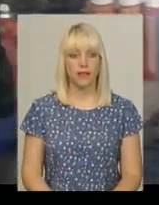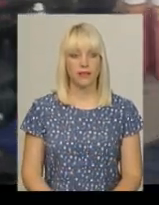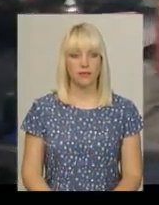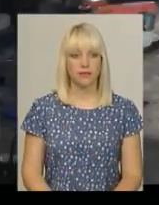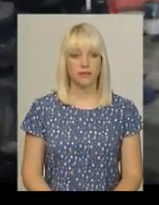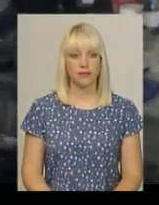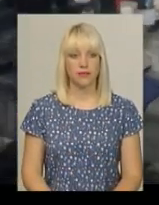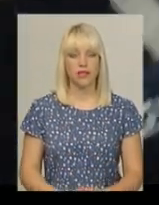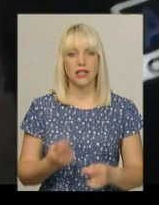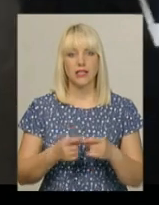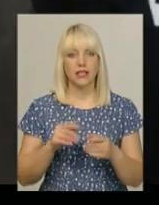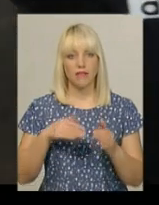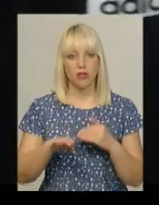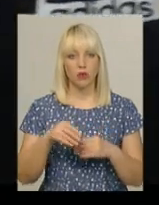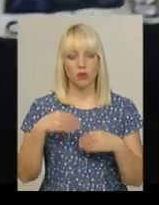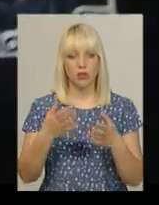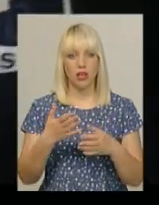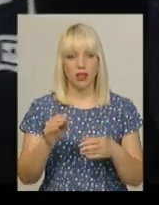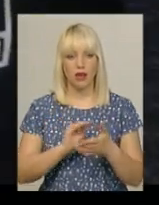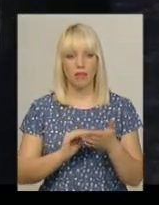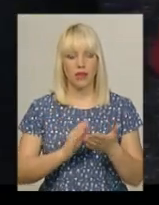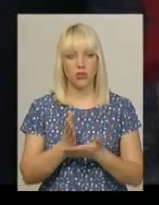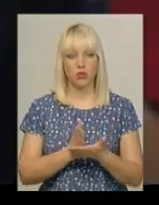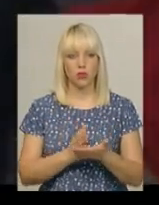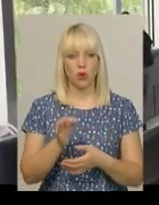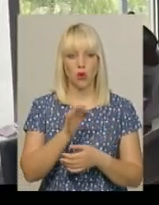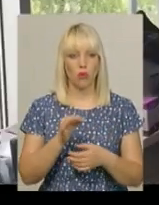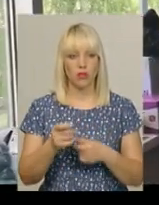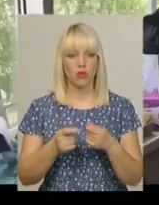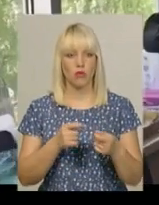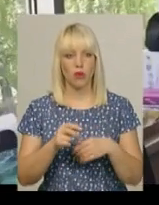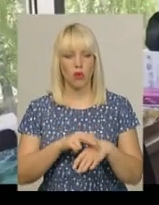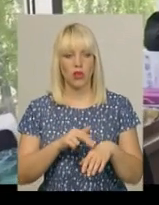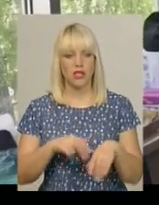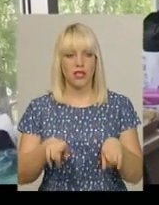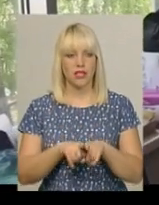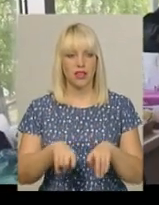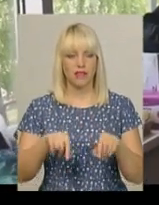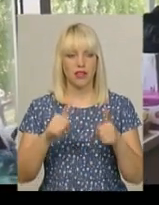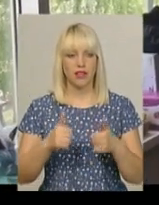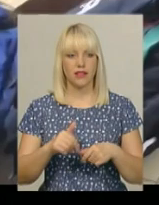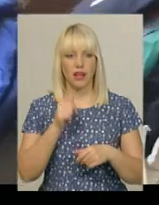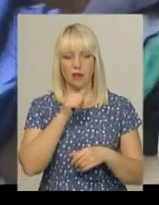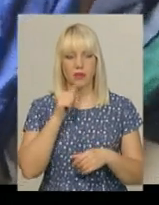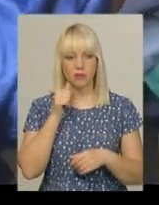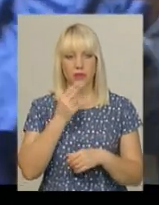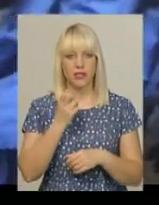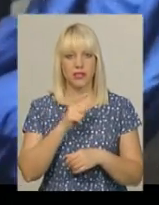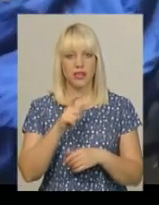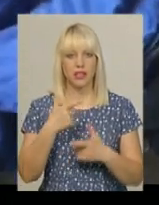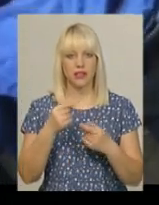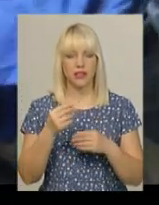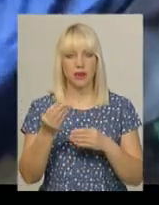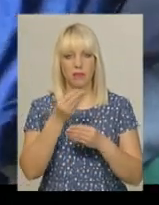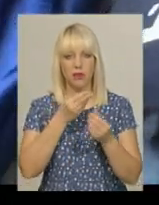Це відео нам надала пресслужба обласного управління поліції. Саме так виглядає підпільний цех, у якому підробляли